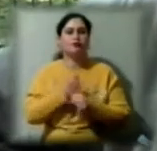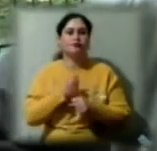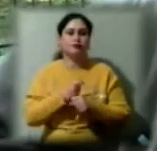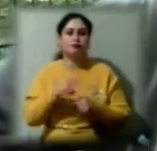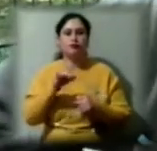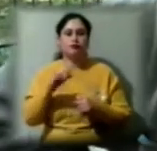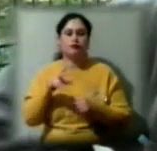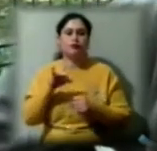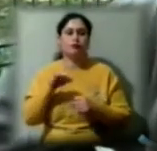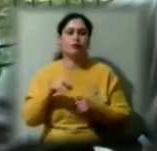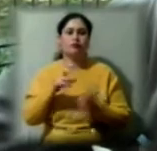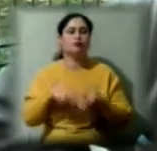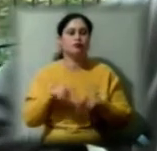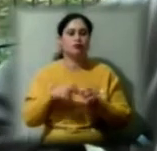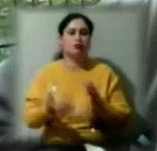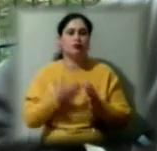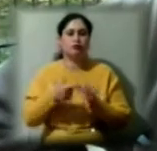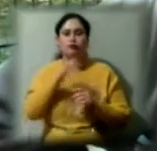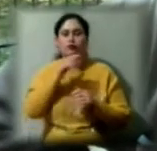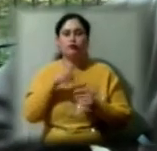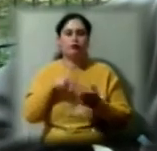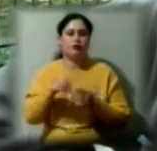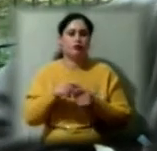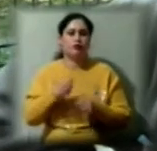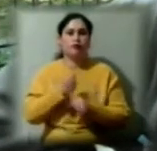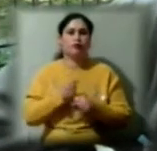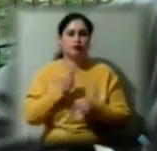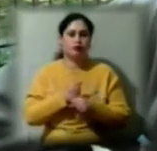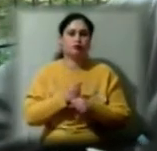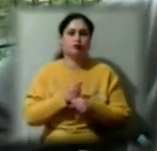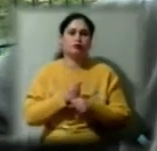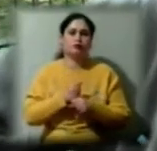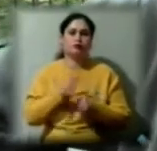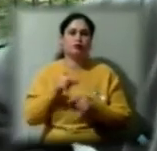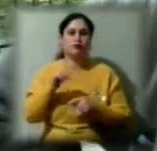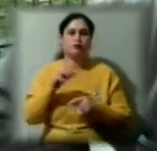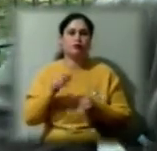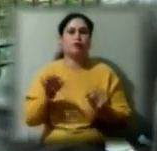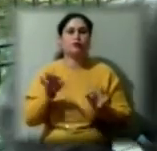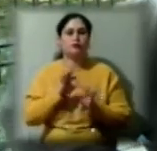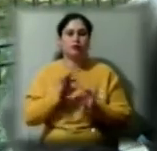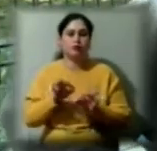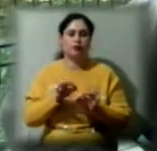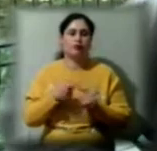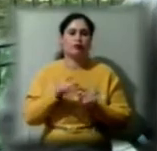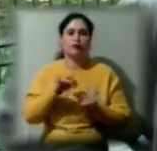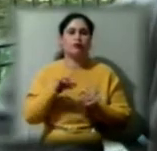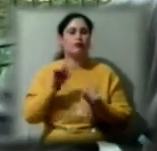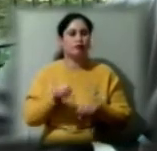розкопок, коли вона проходить опрацювання з метою музеїфікації, вона може трохи